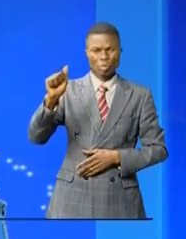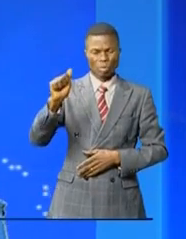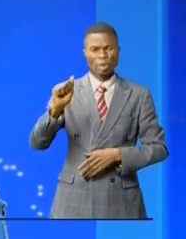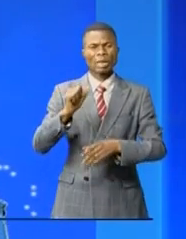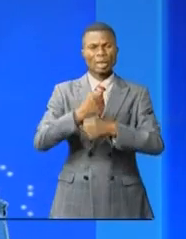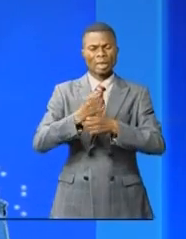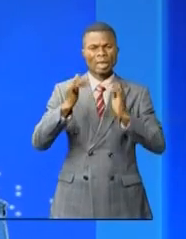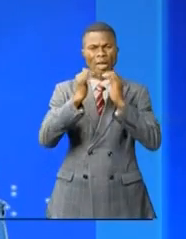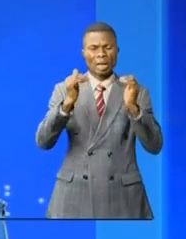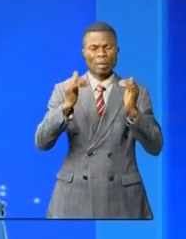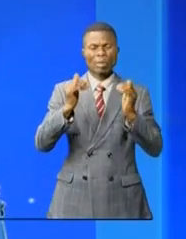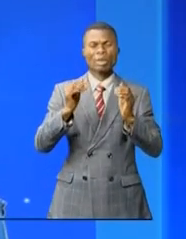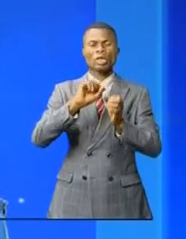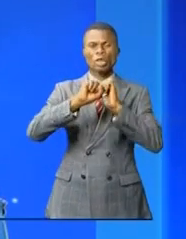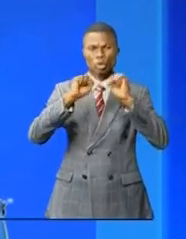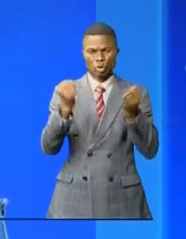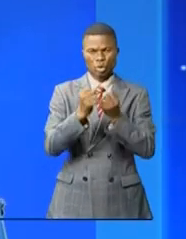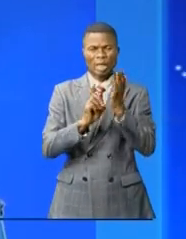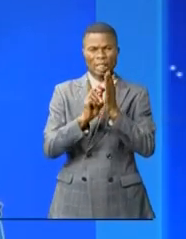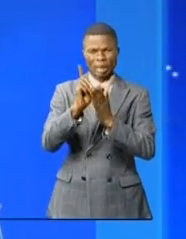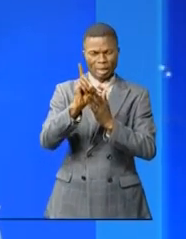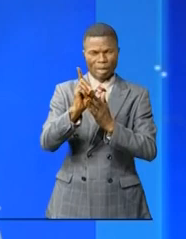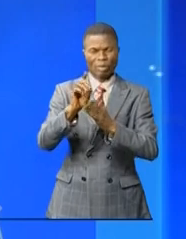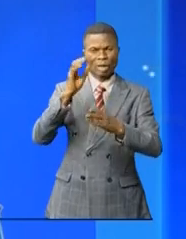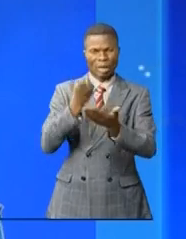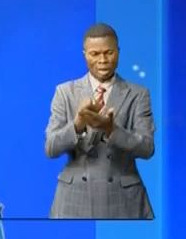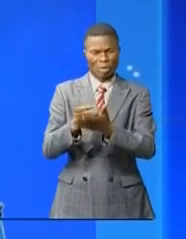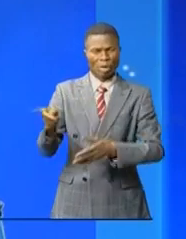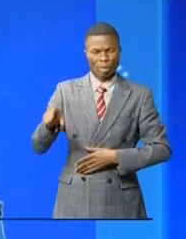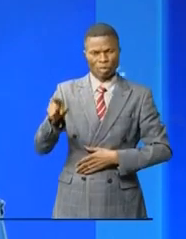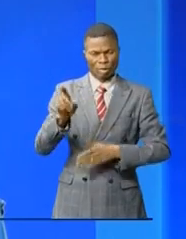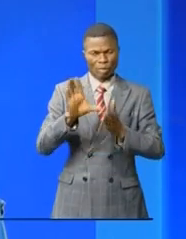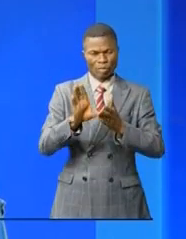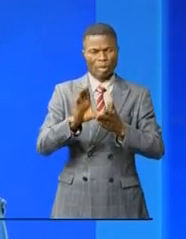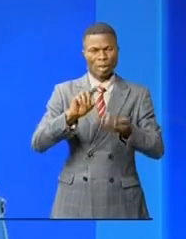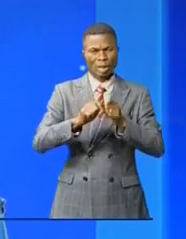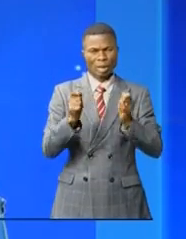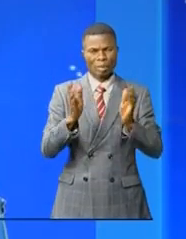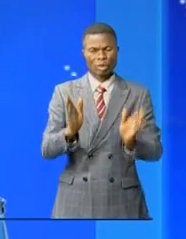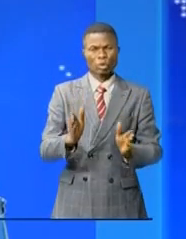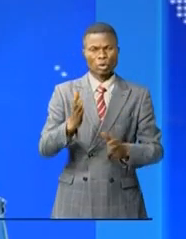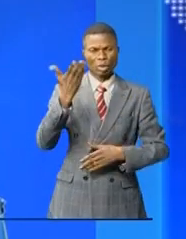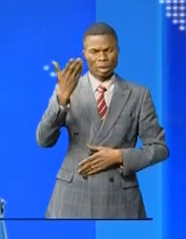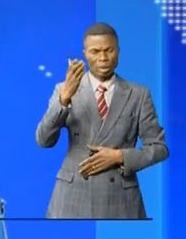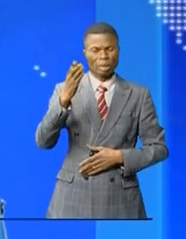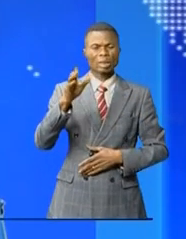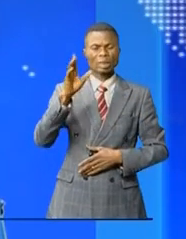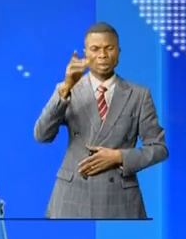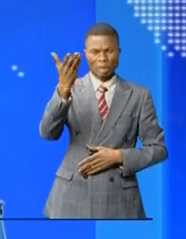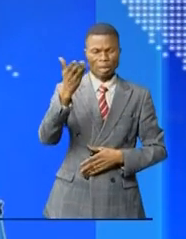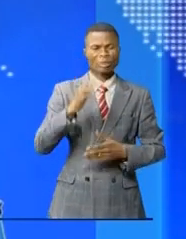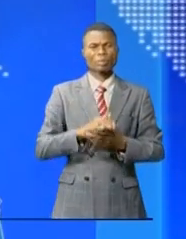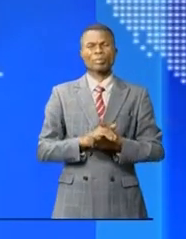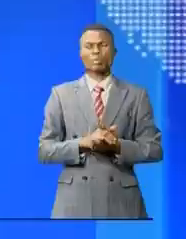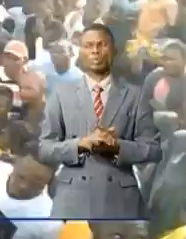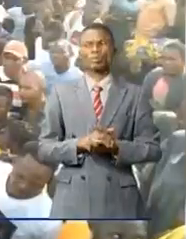sociale, ce qui va permettre de booster le développement économique de la dite province. Un reportage de la RTNC Lissala rendu par Pierre